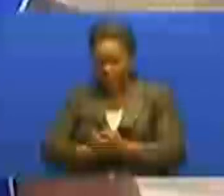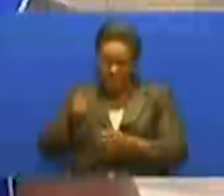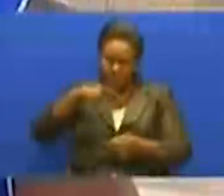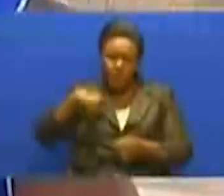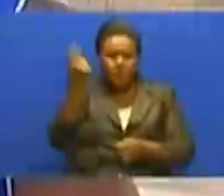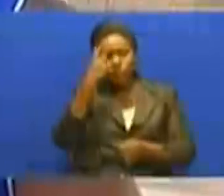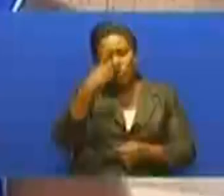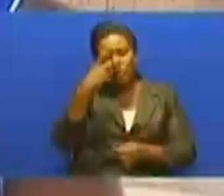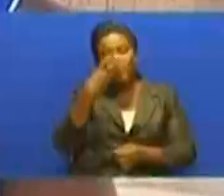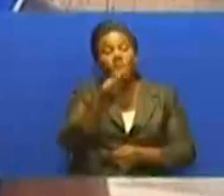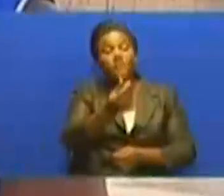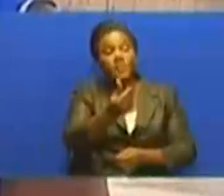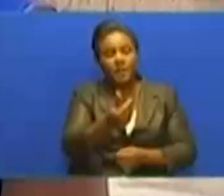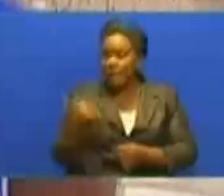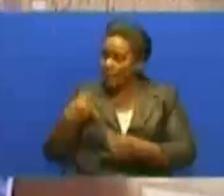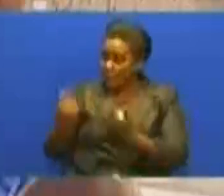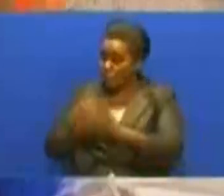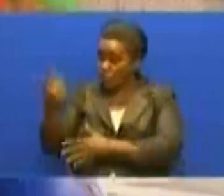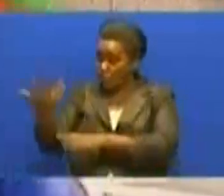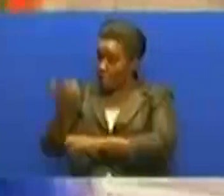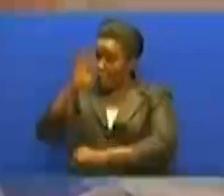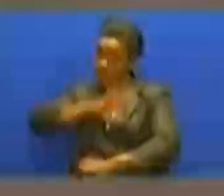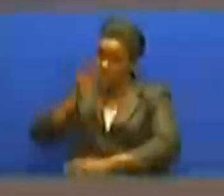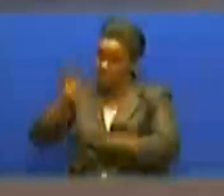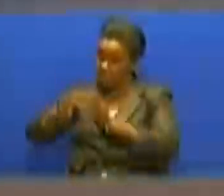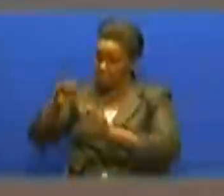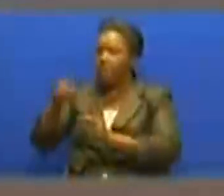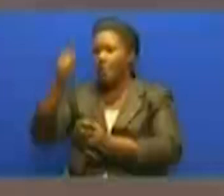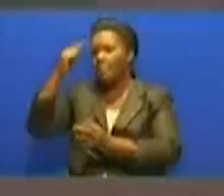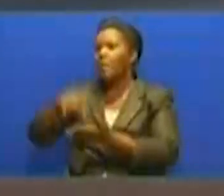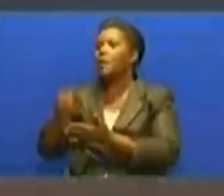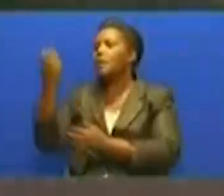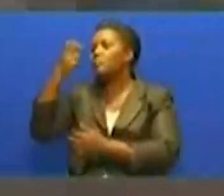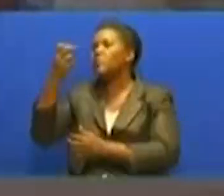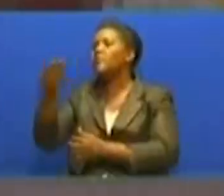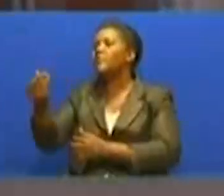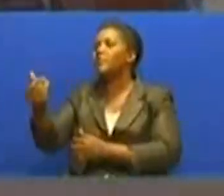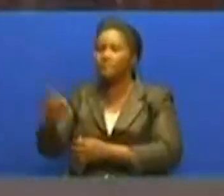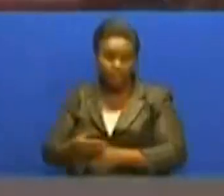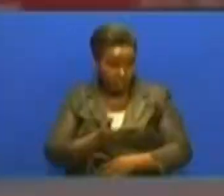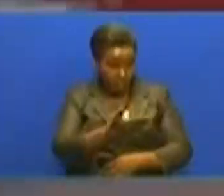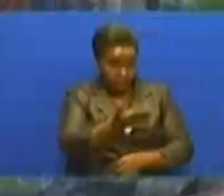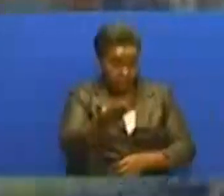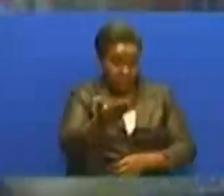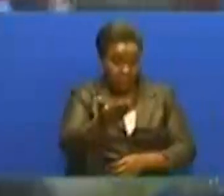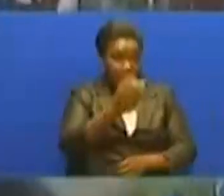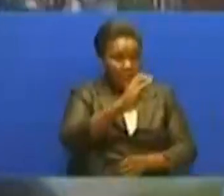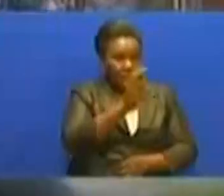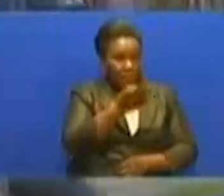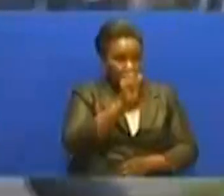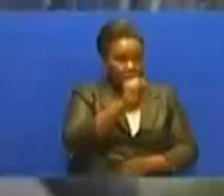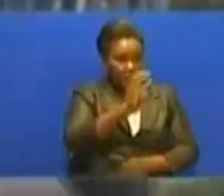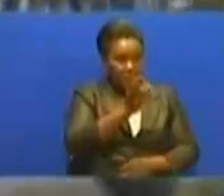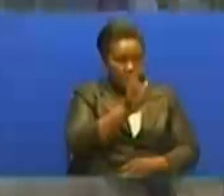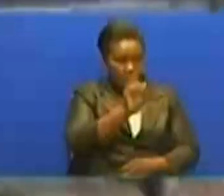Maisha tunatafta pesa Hata ukiajiriwa pia unataka pesa Hamisi hayuko pekeake Chacha